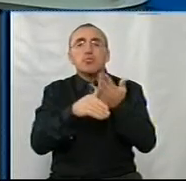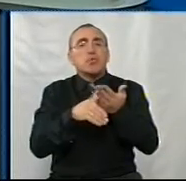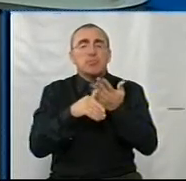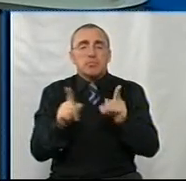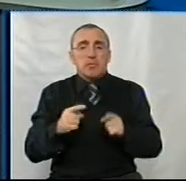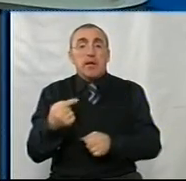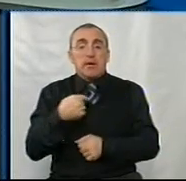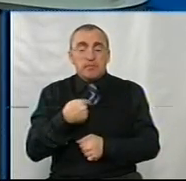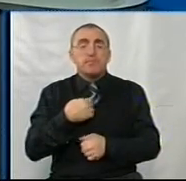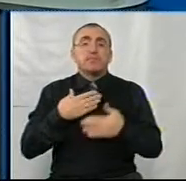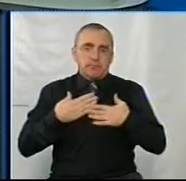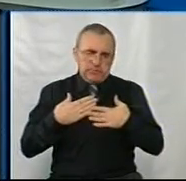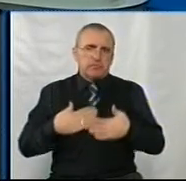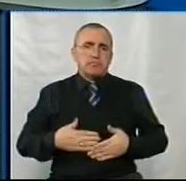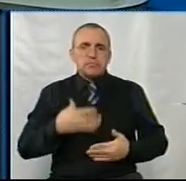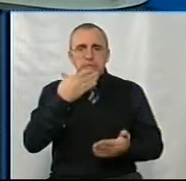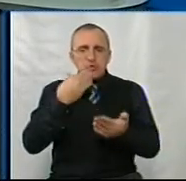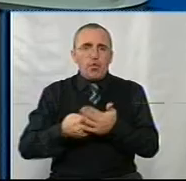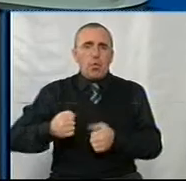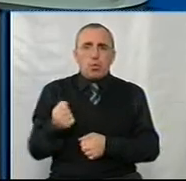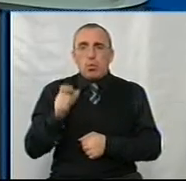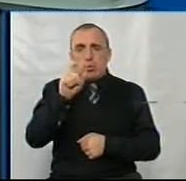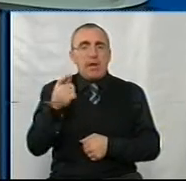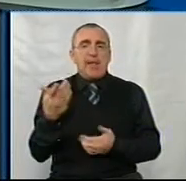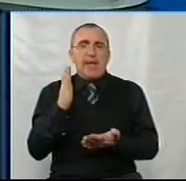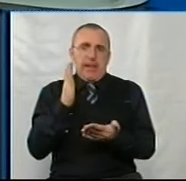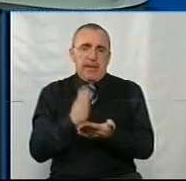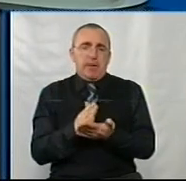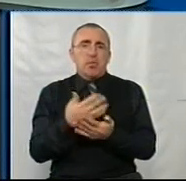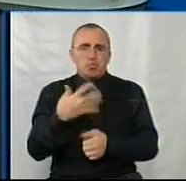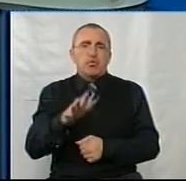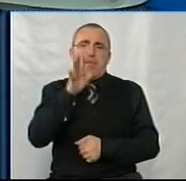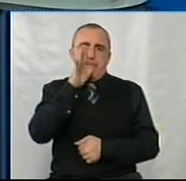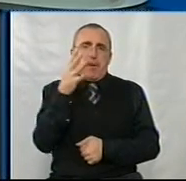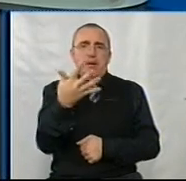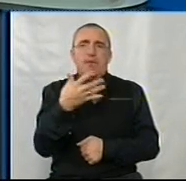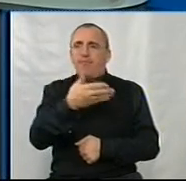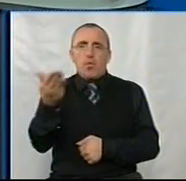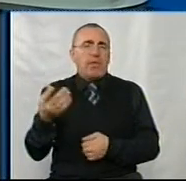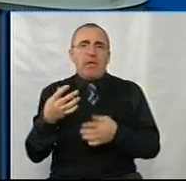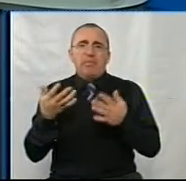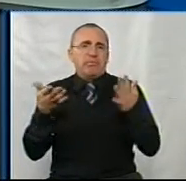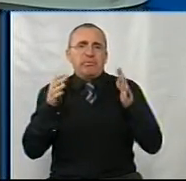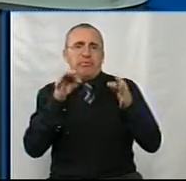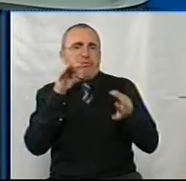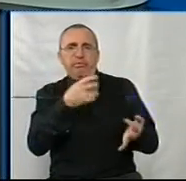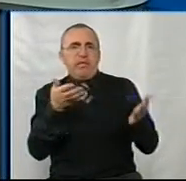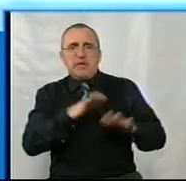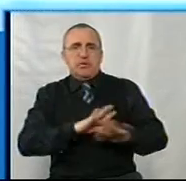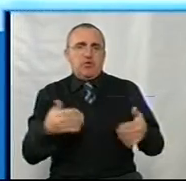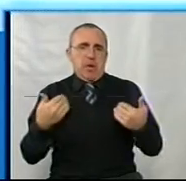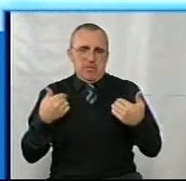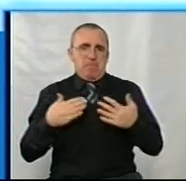Тому я задоволена своїми друзями, які в мене є вже 5 років. І вони не залишають мене. Як